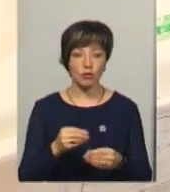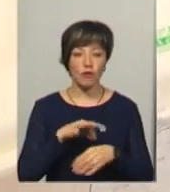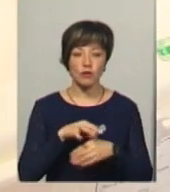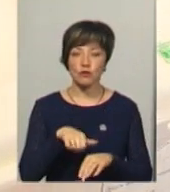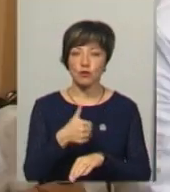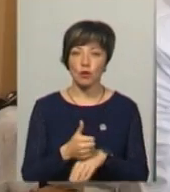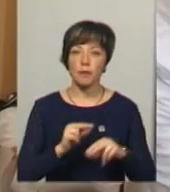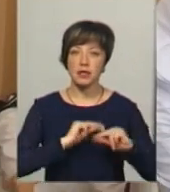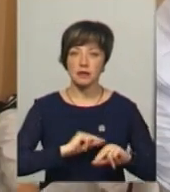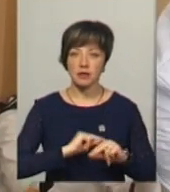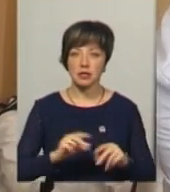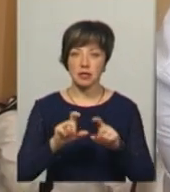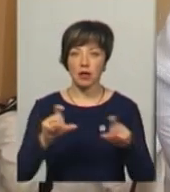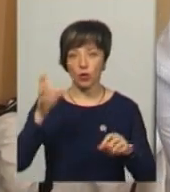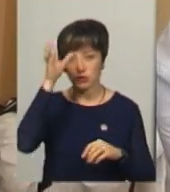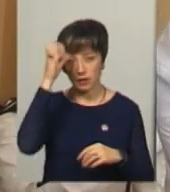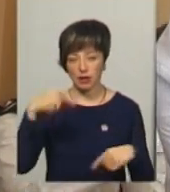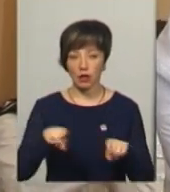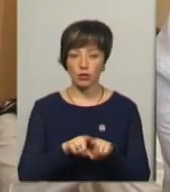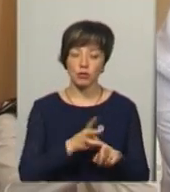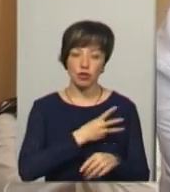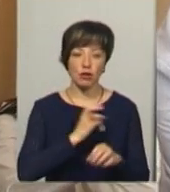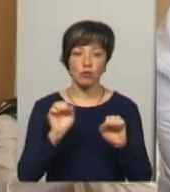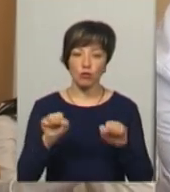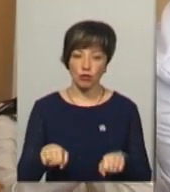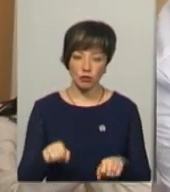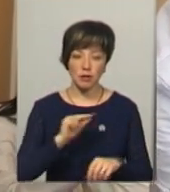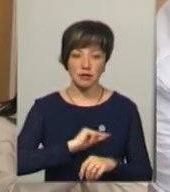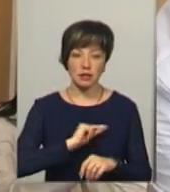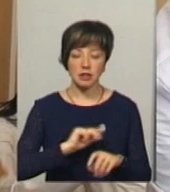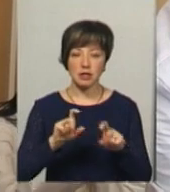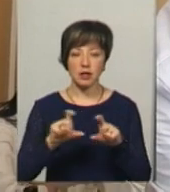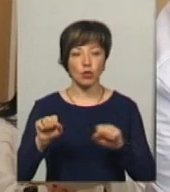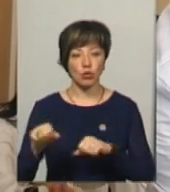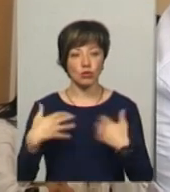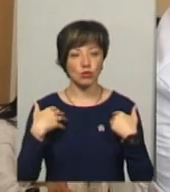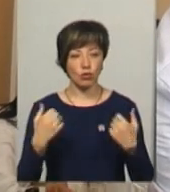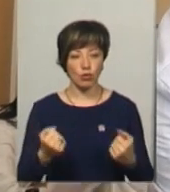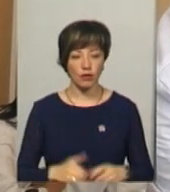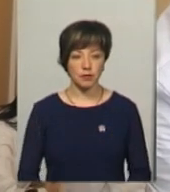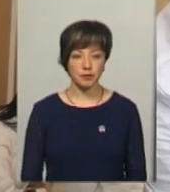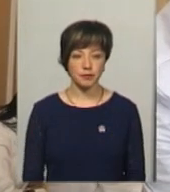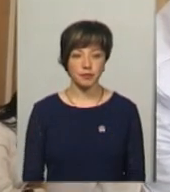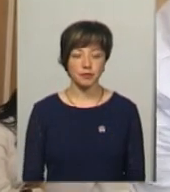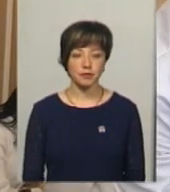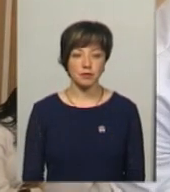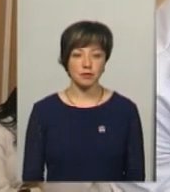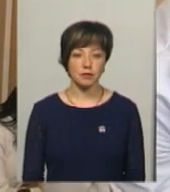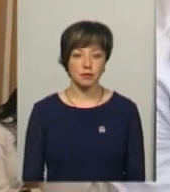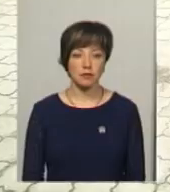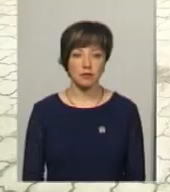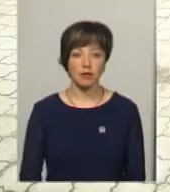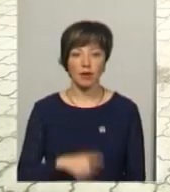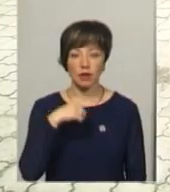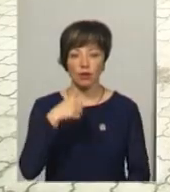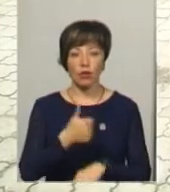основному для працівників закладів у світ. Також за бажанням можуть щепитися працівники закладів охорони здоров'я, каже головний спеціаліст управління охорони